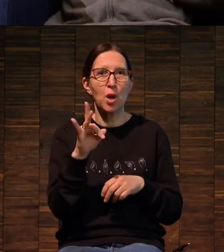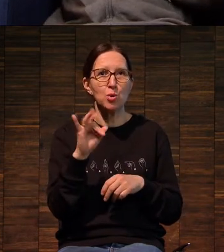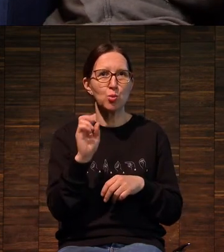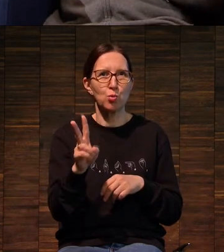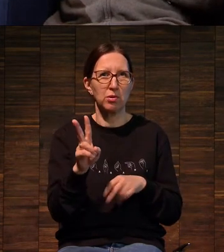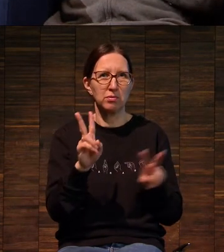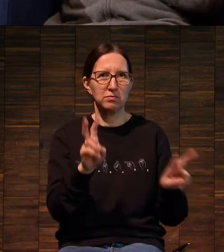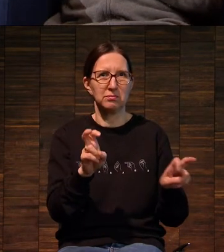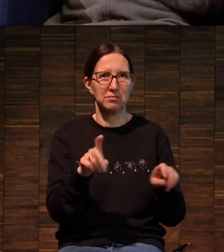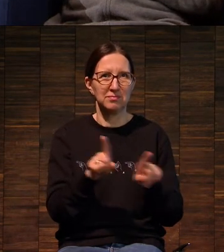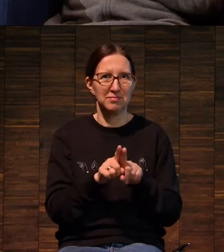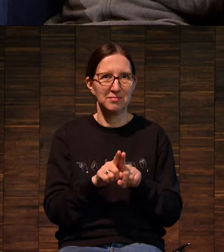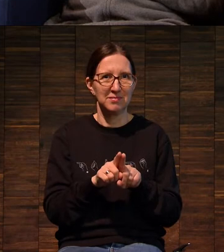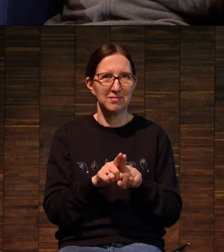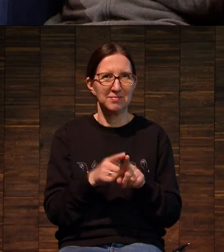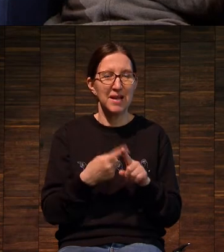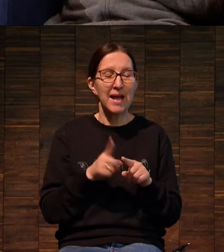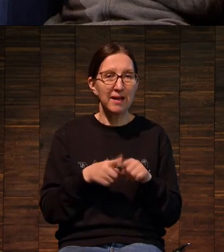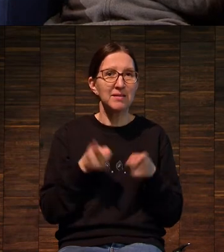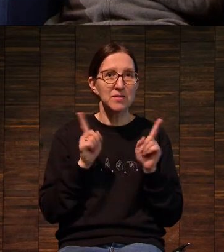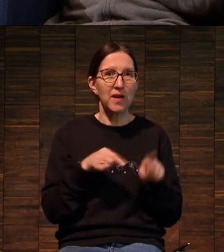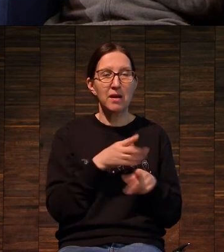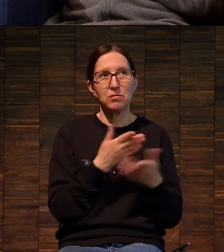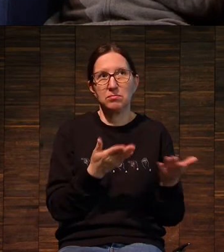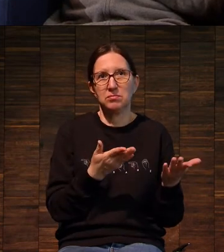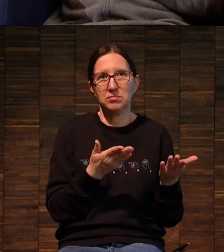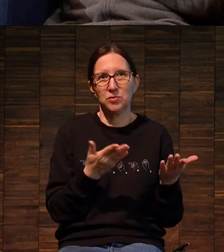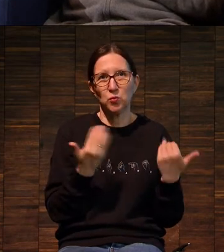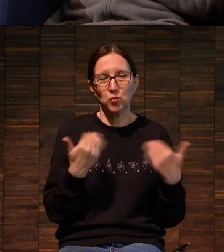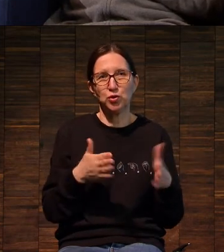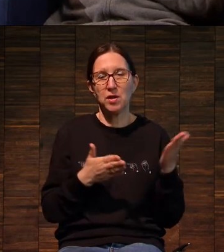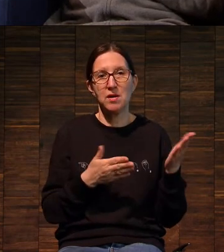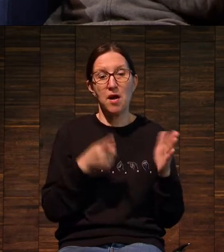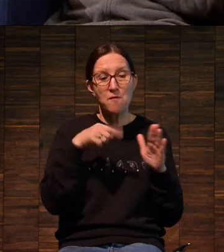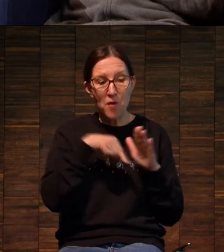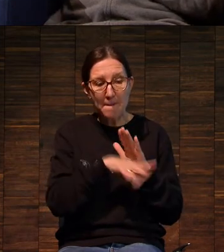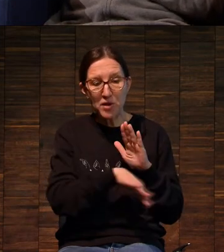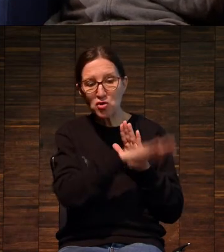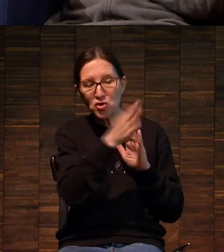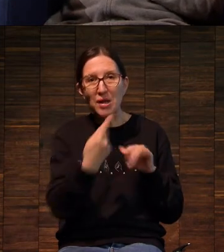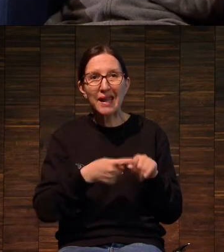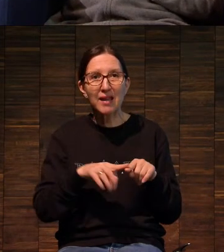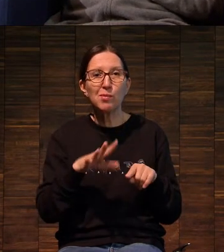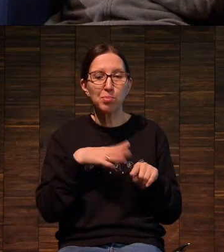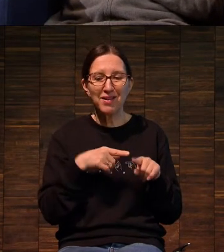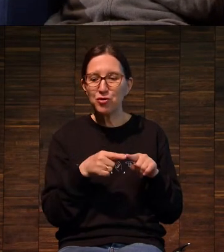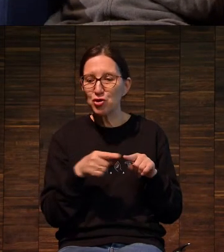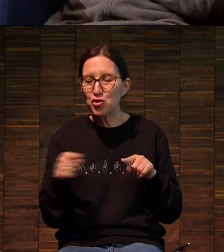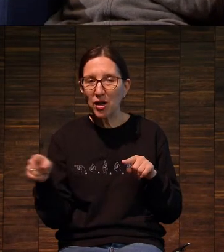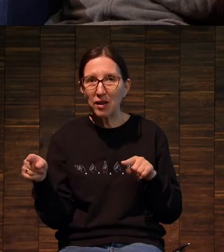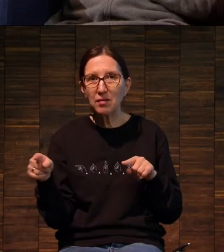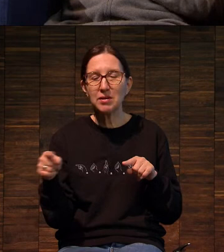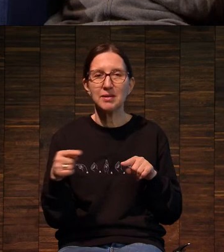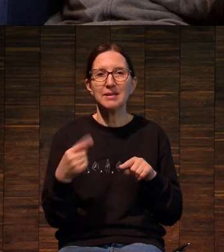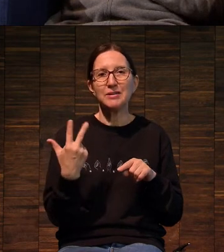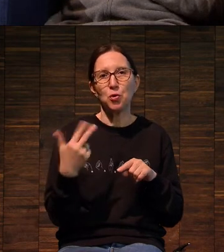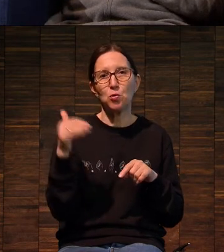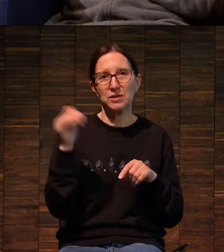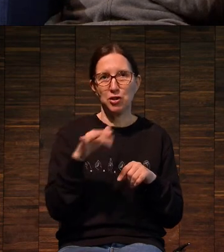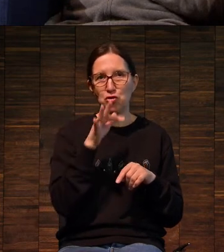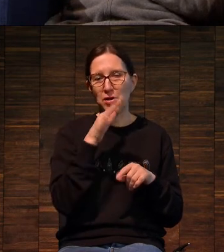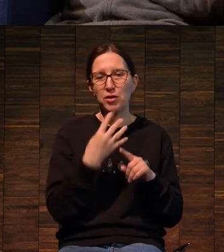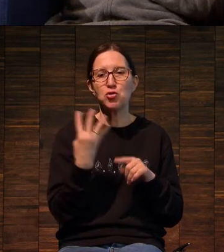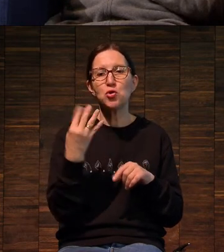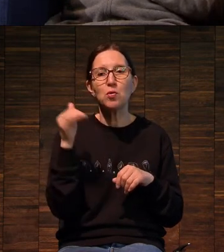вы видите, в пещере это происходило в течение трех тысячелетий,